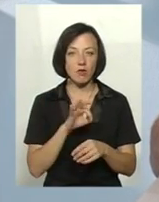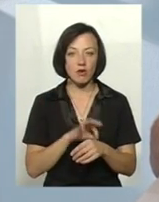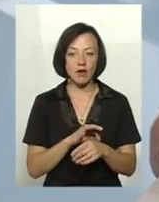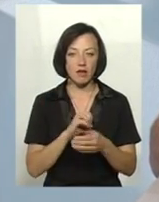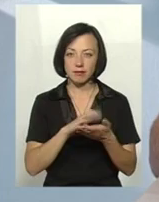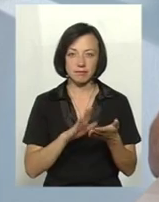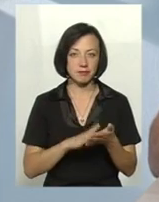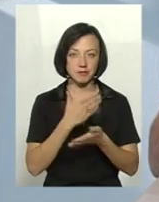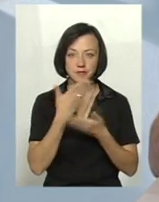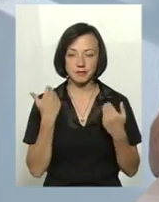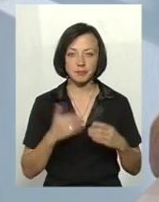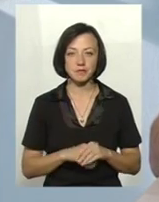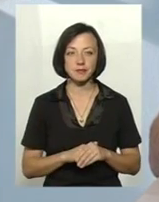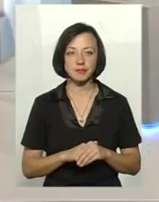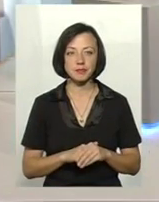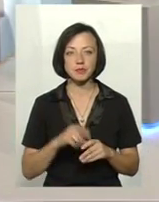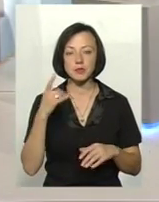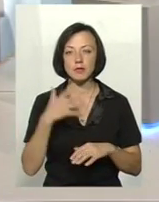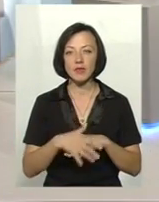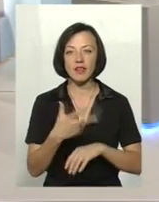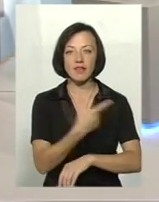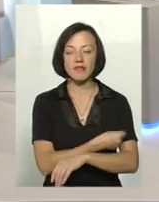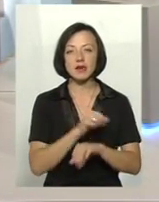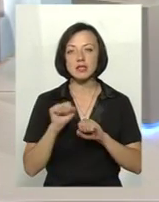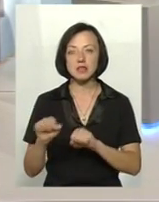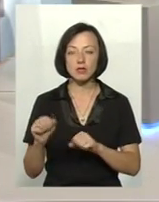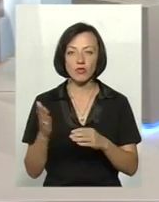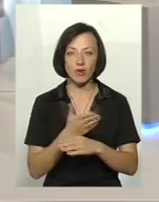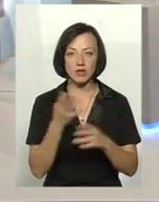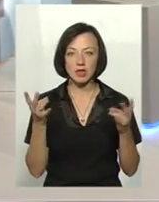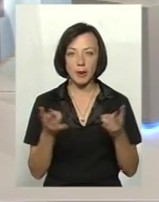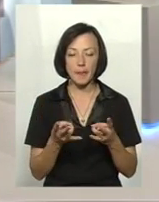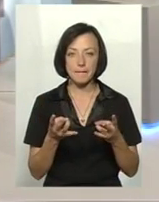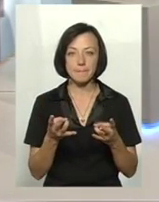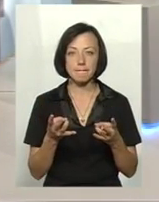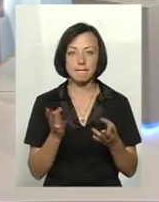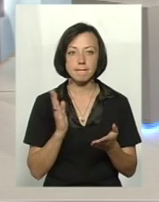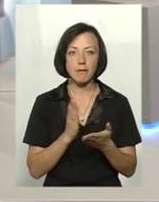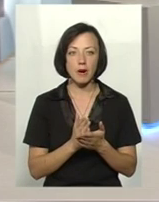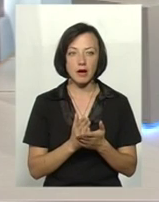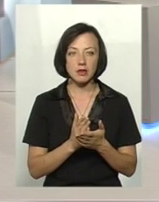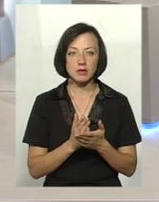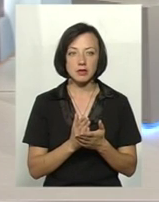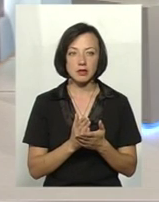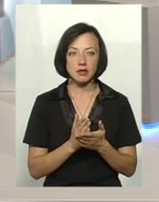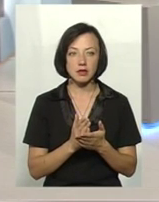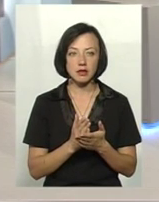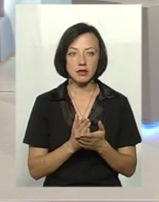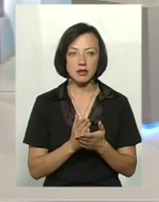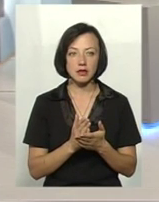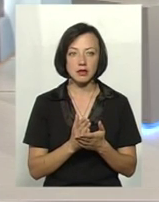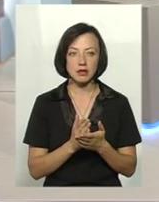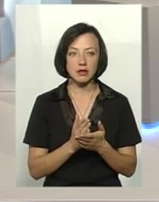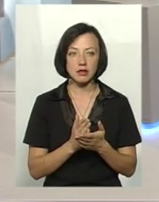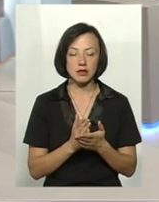не реєструються. Ну, розумієте, вакцина, щоб виготовити вакцину, це, значить, потрібно мати досить антитіл, які можуть попасти в